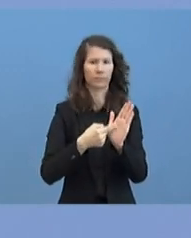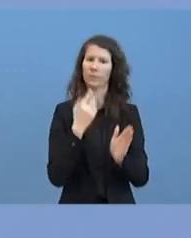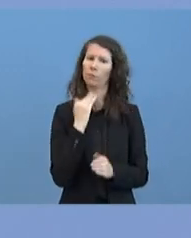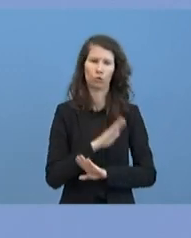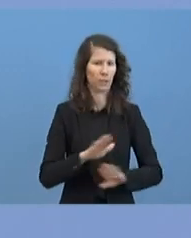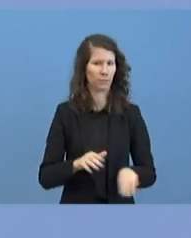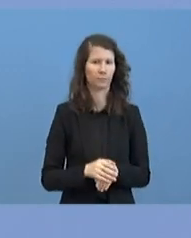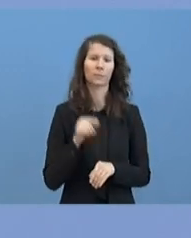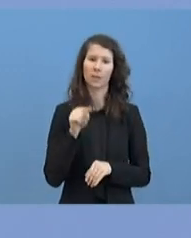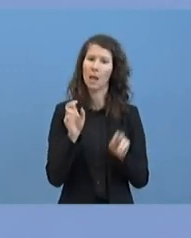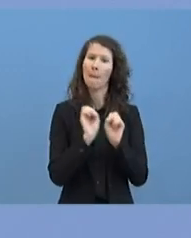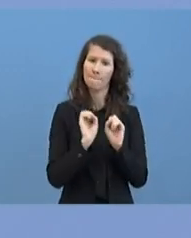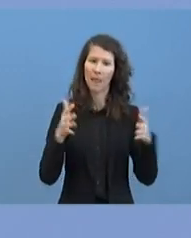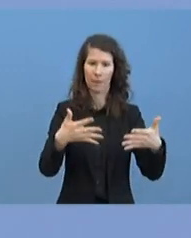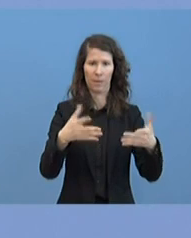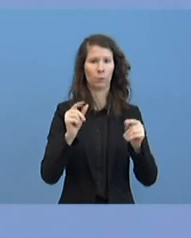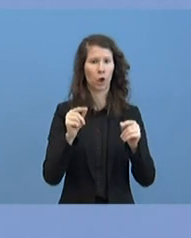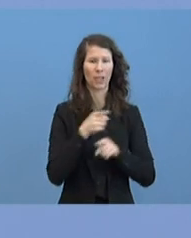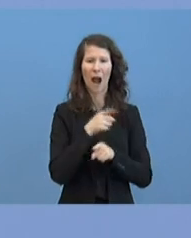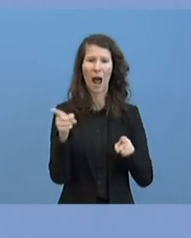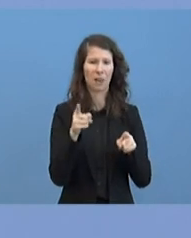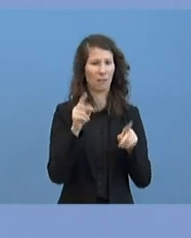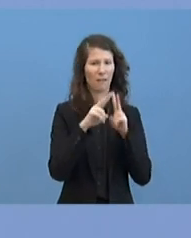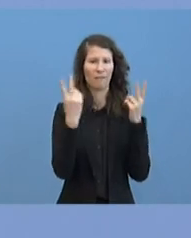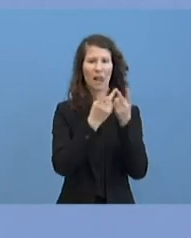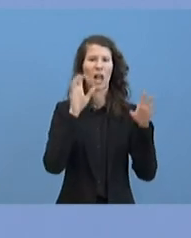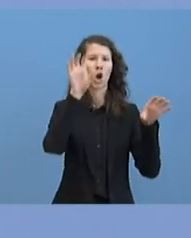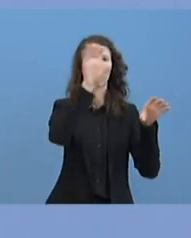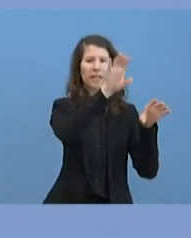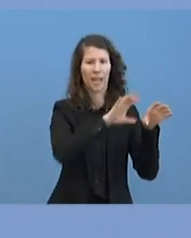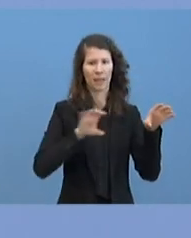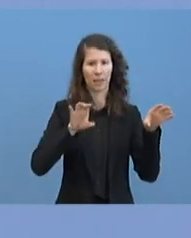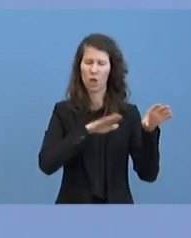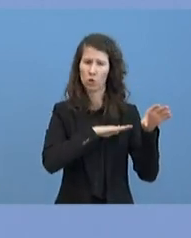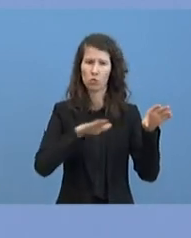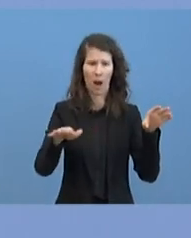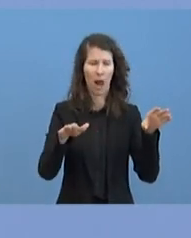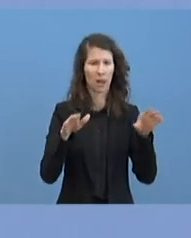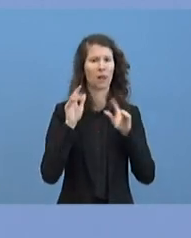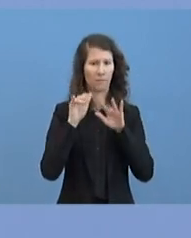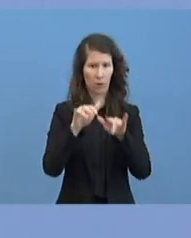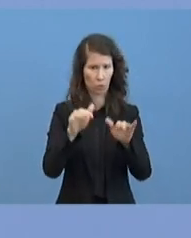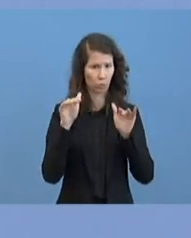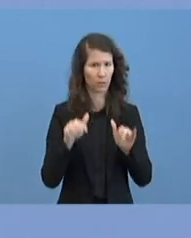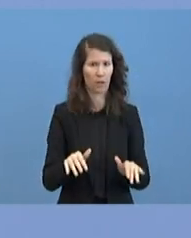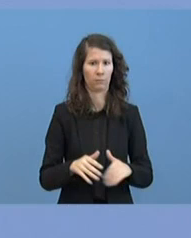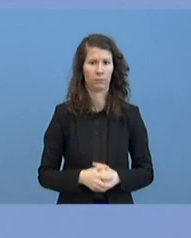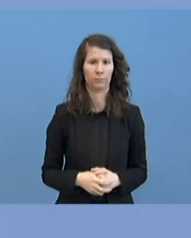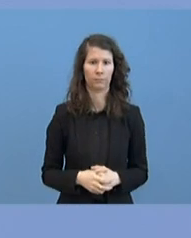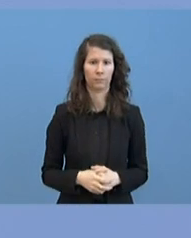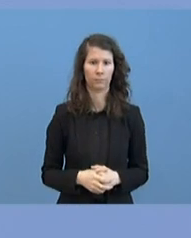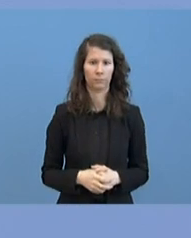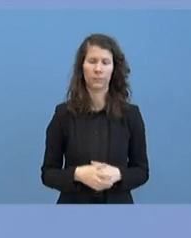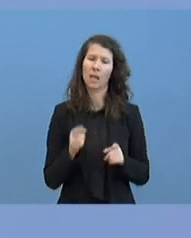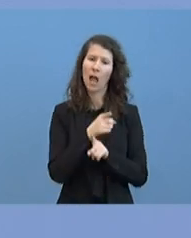Pandemie, ein in allen Kontinenten spürbarer und in allen